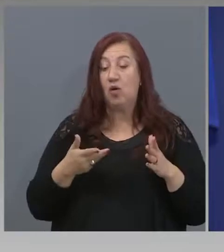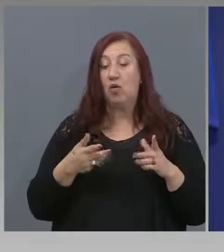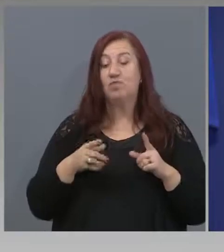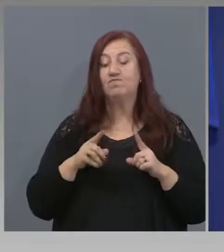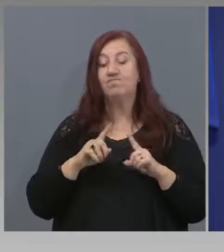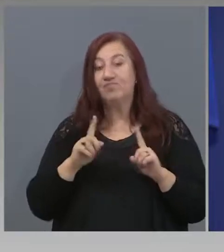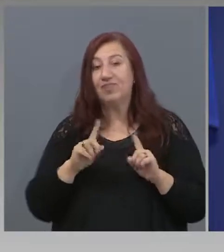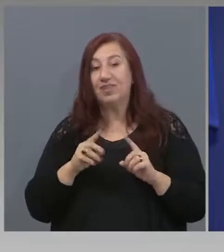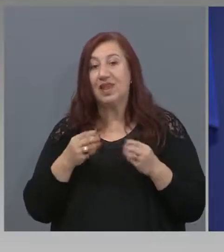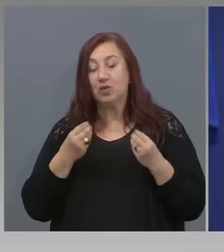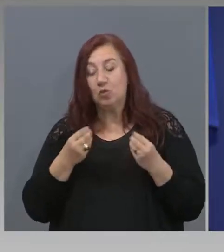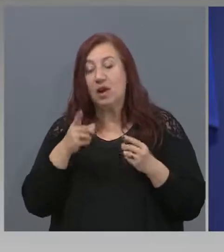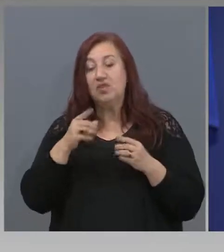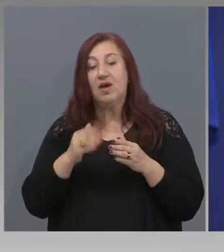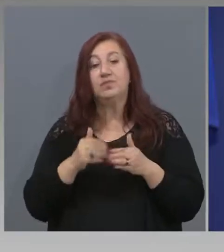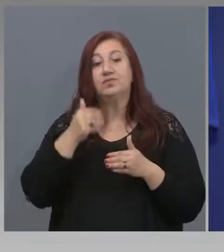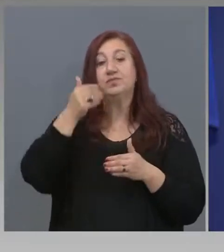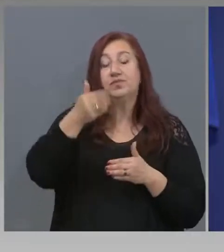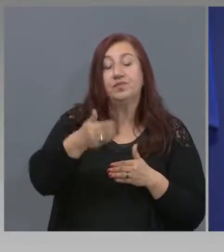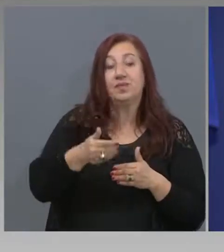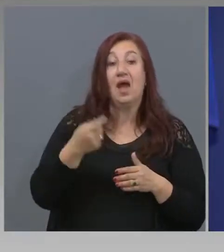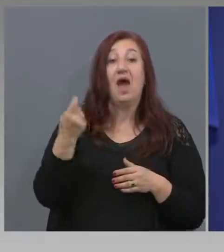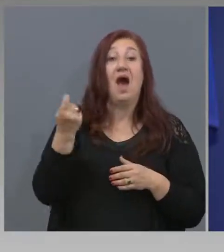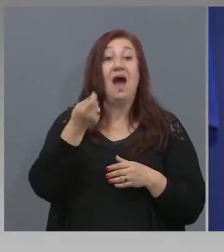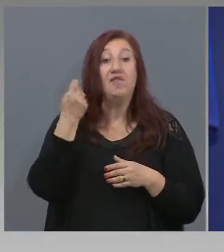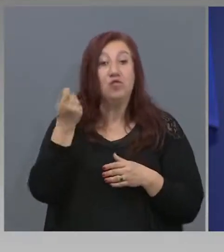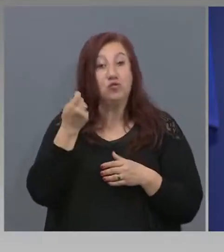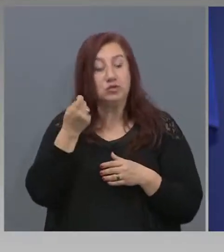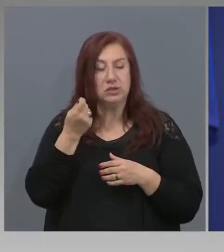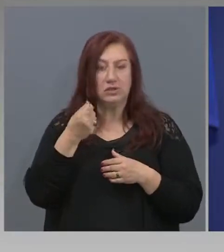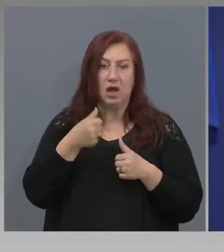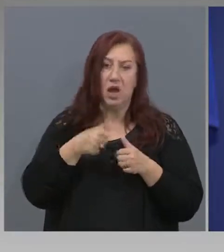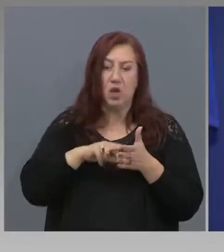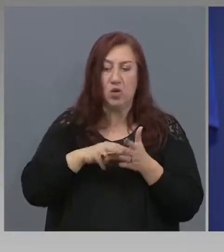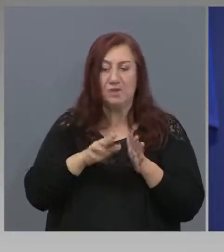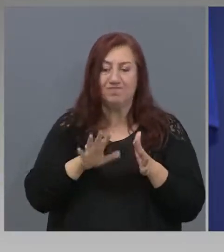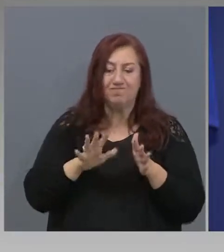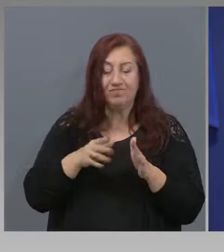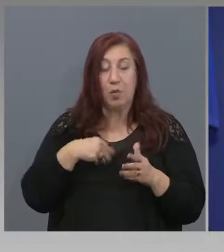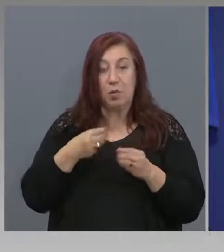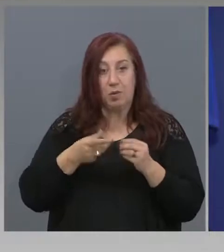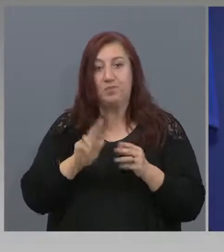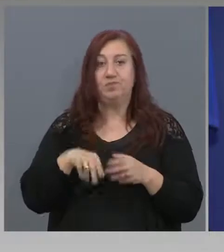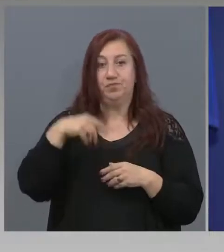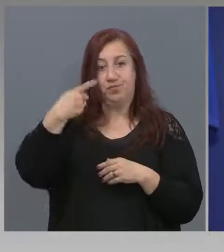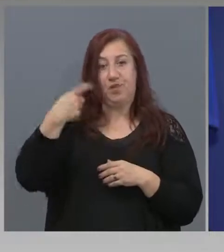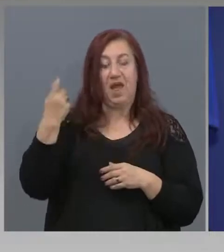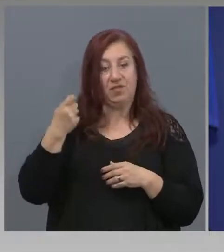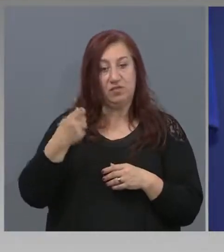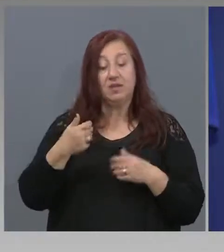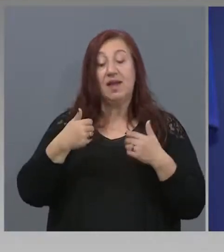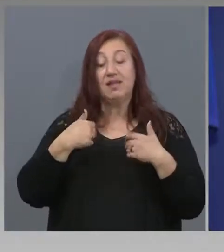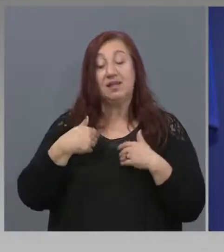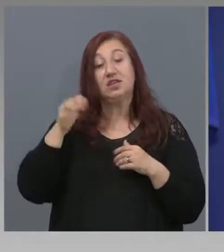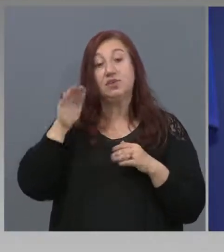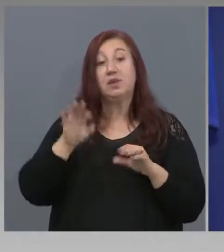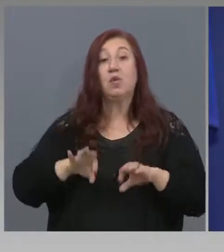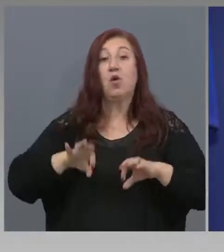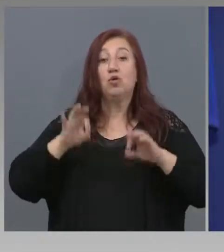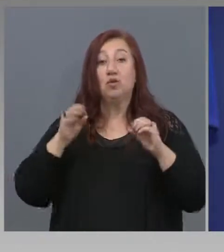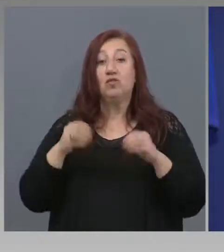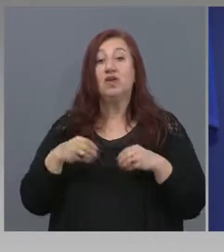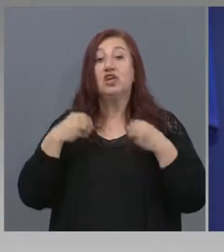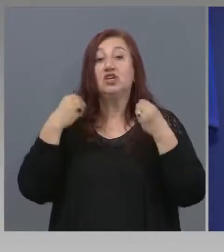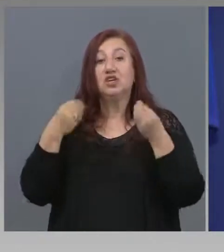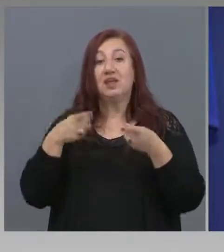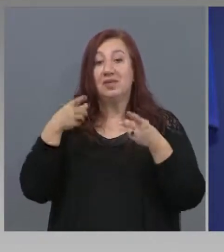това може да стане август. Но така или иначе, ние ще бъдем готови да предоставим тези ваучери в